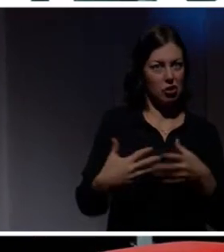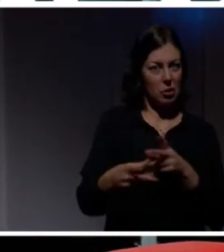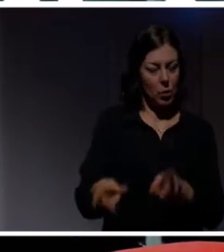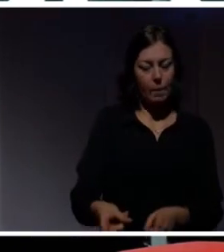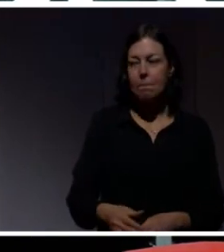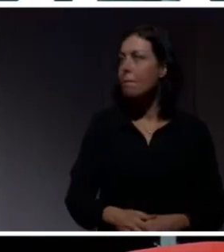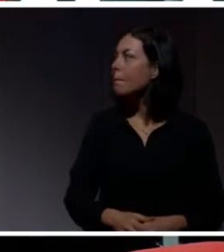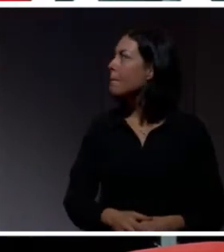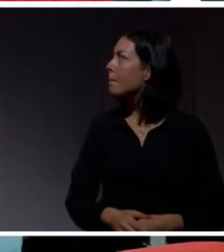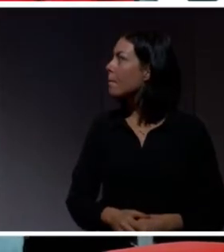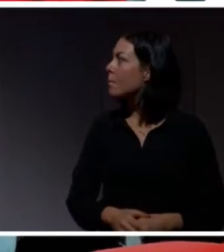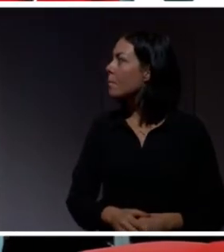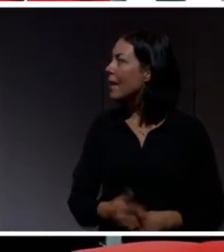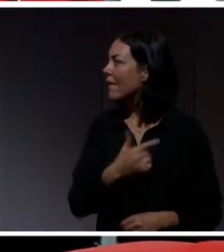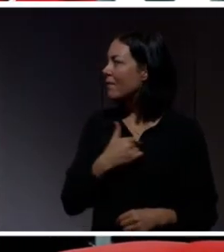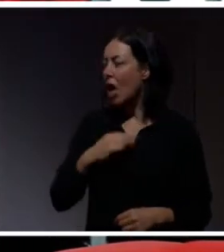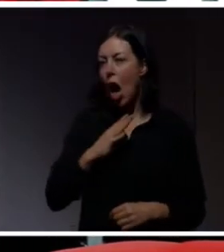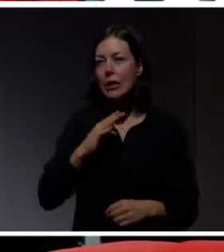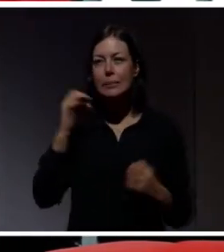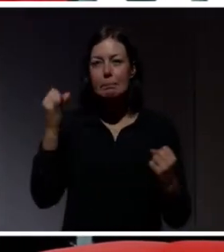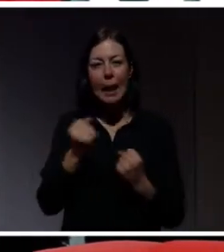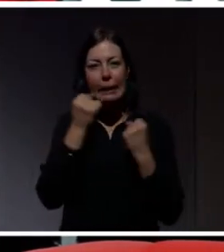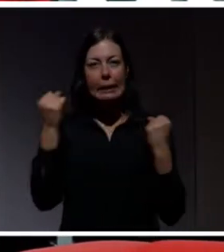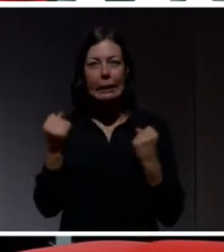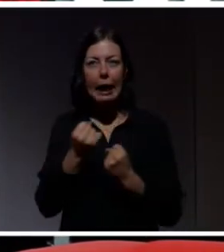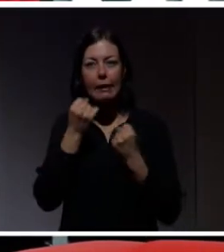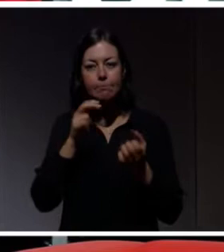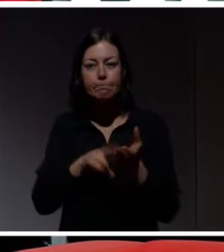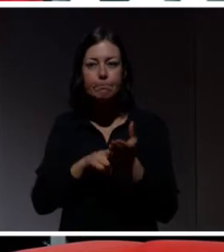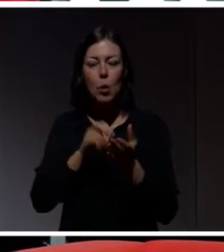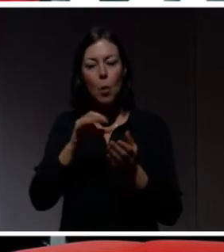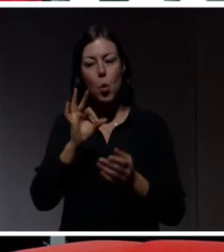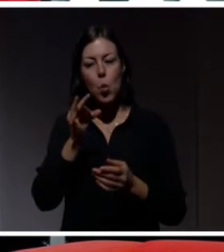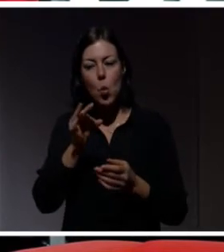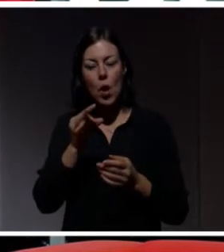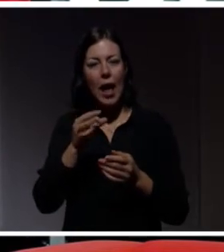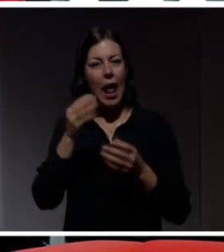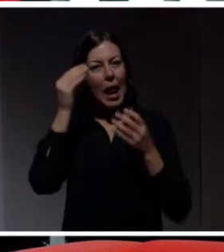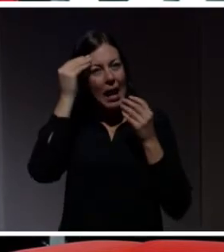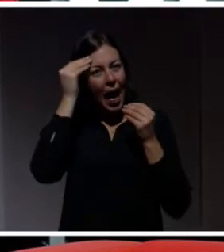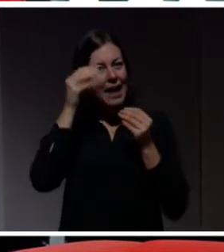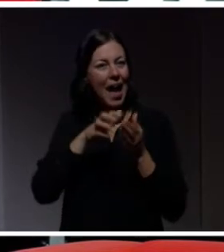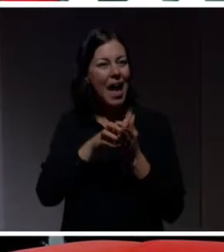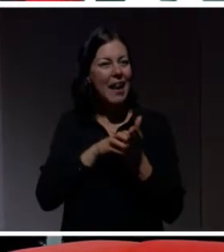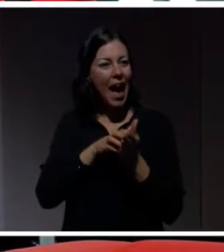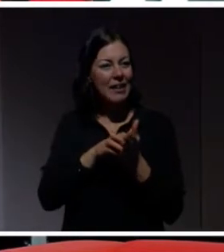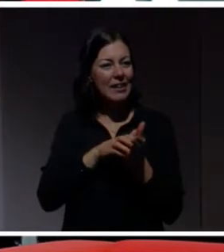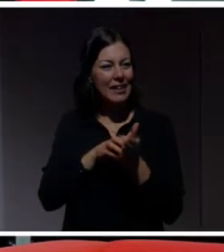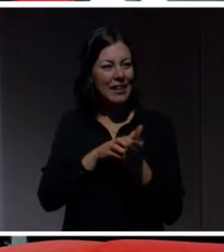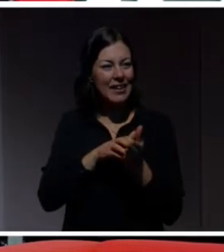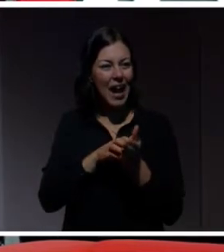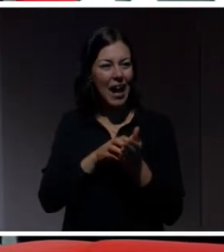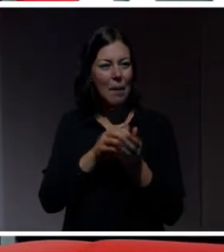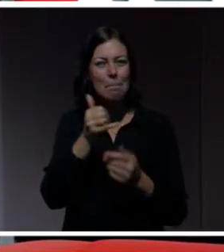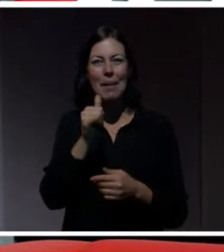också spännande uppgifter om hur man lär sig att räkna binärt. Alltså exakt så som datorer räknar och